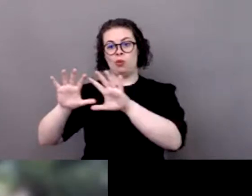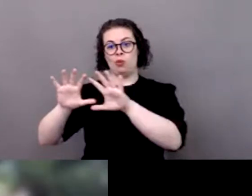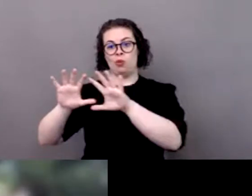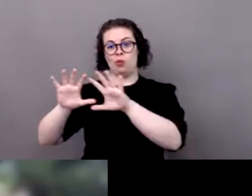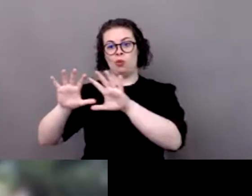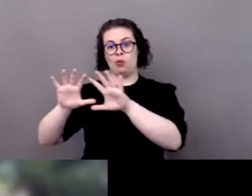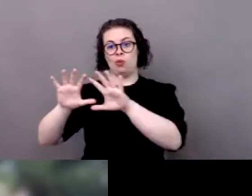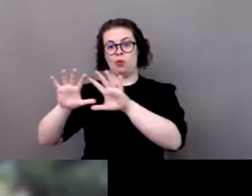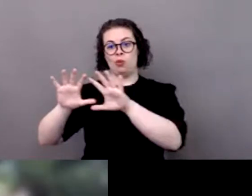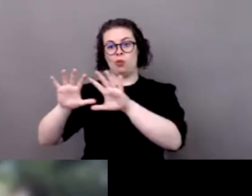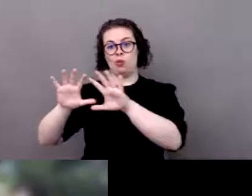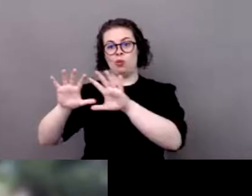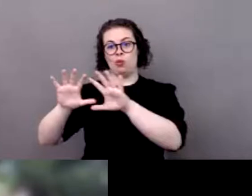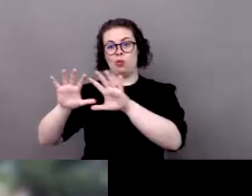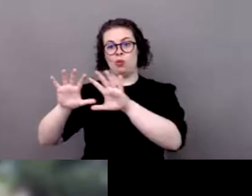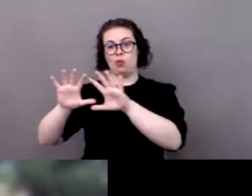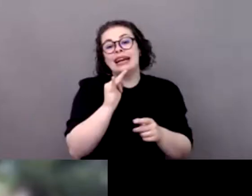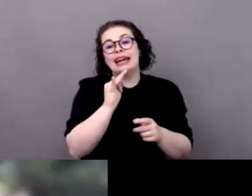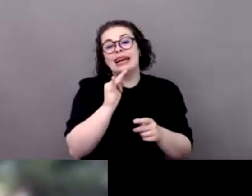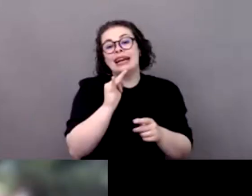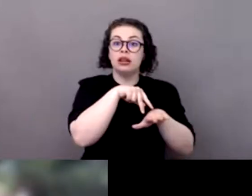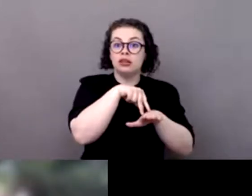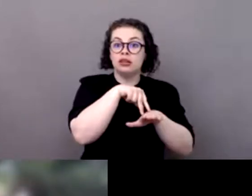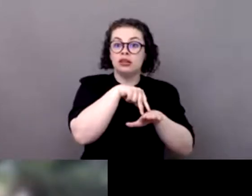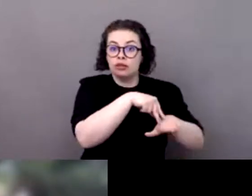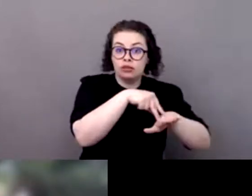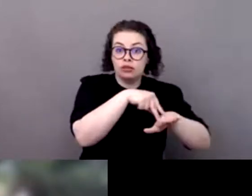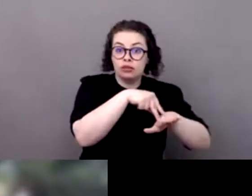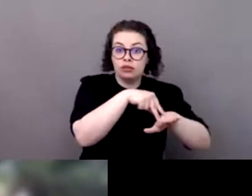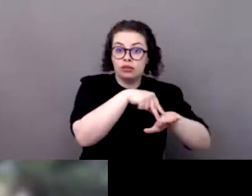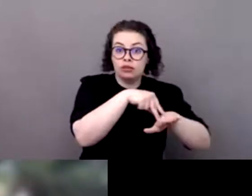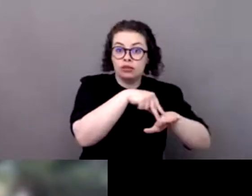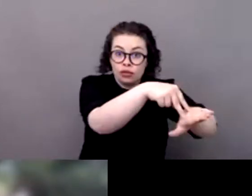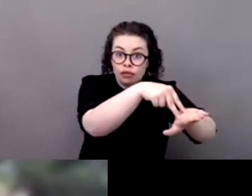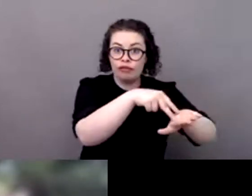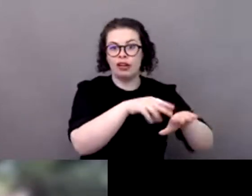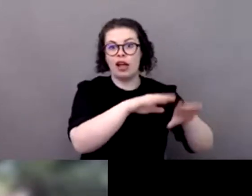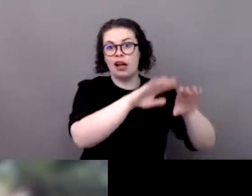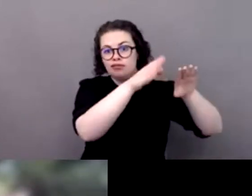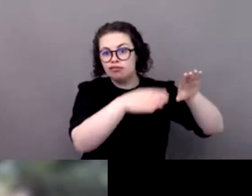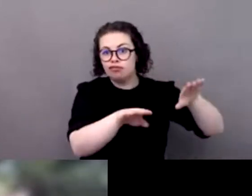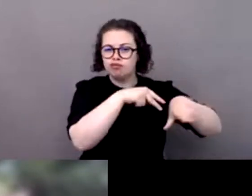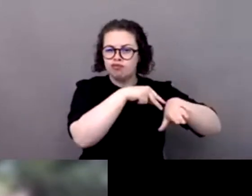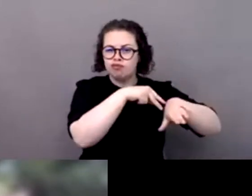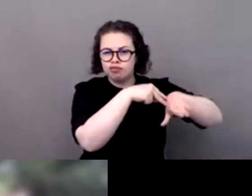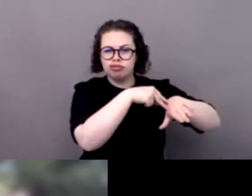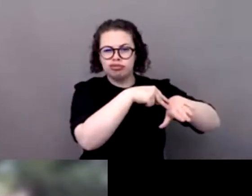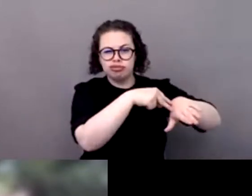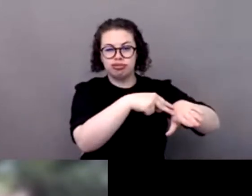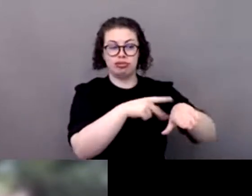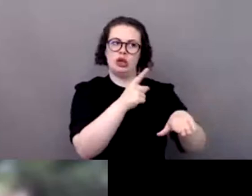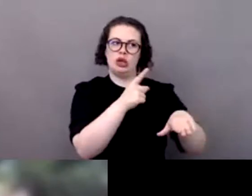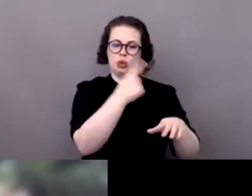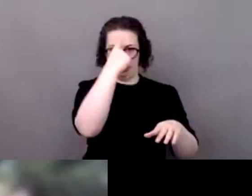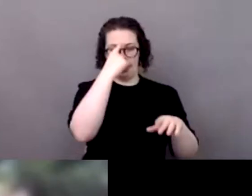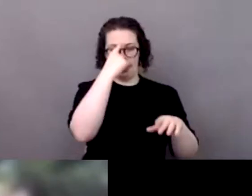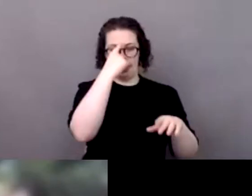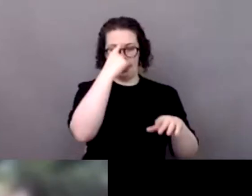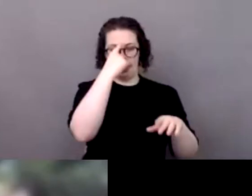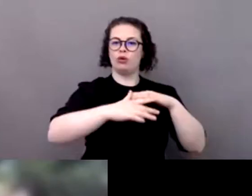il ya quelques acteurs qui sont là dedans et paris 2024 dans nos travaux dans la